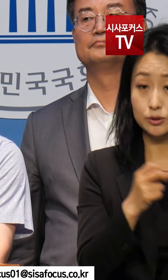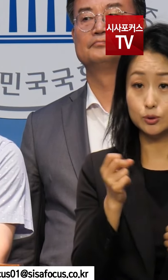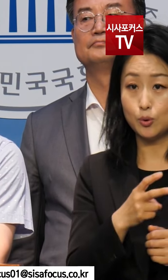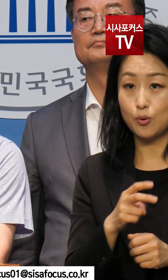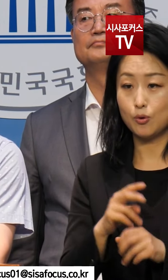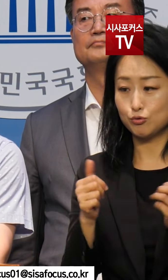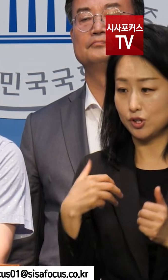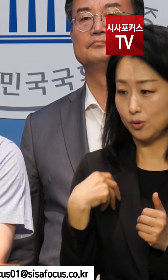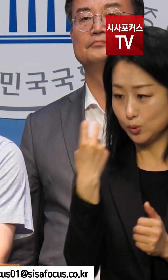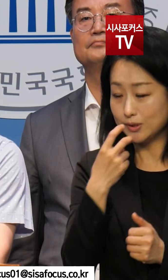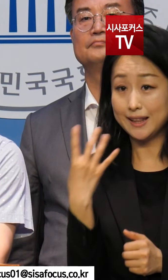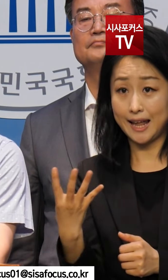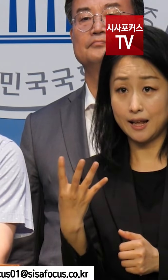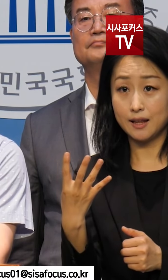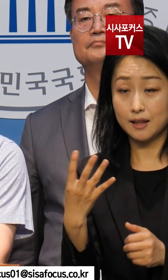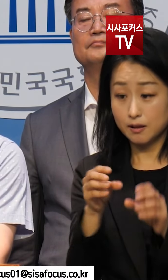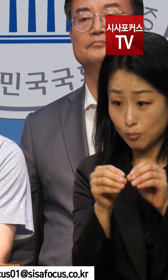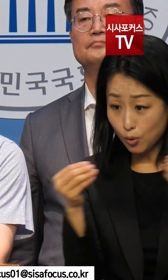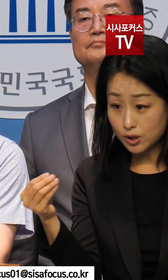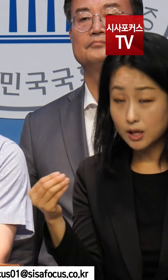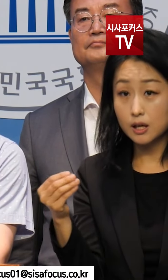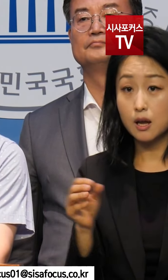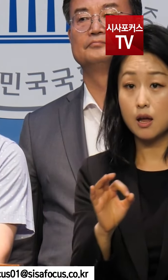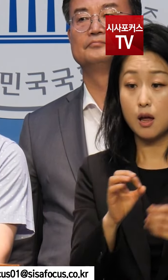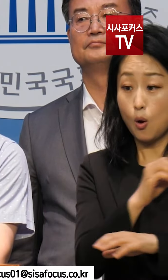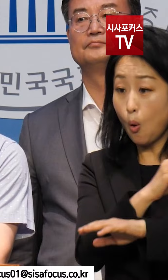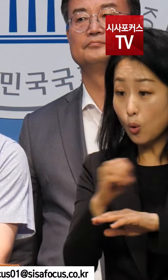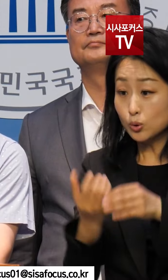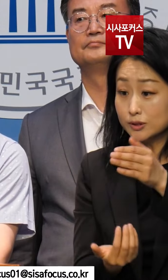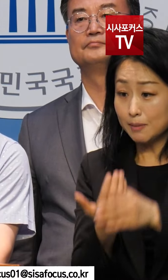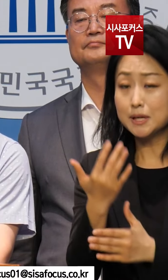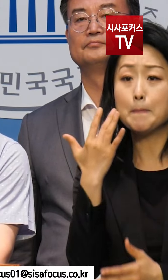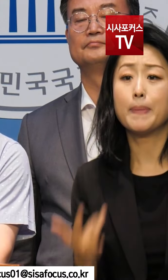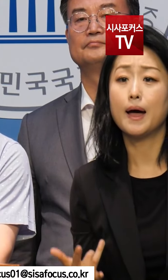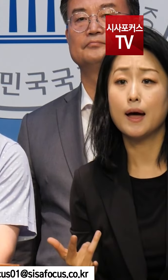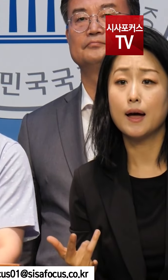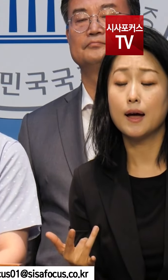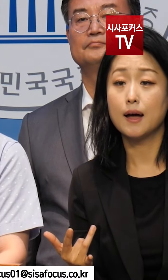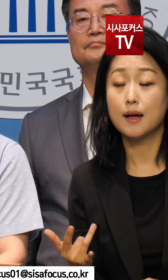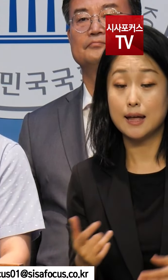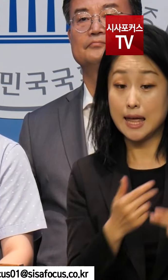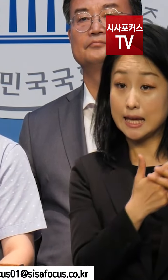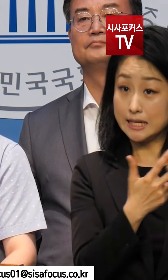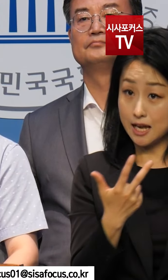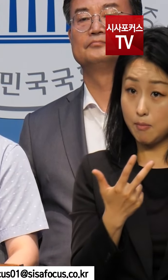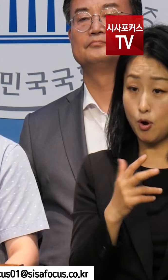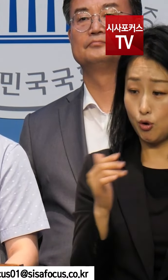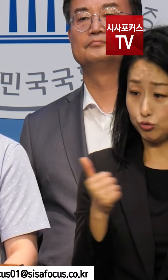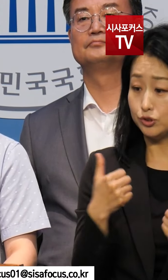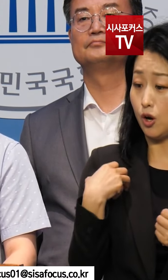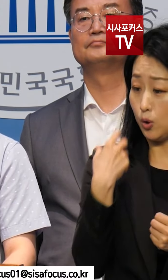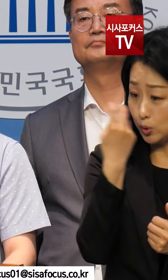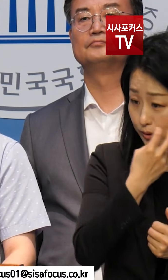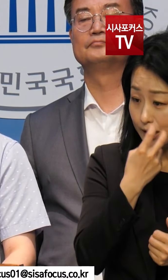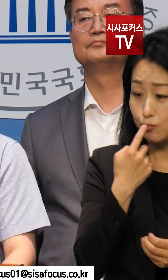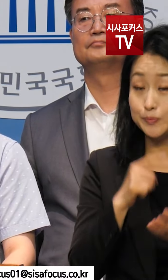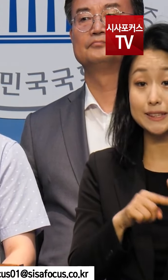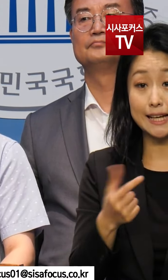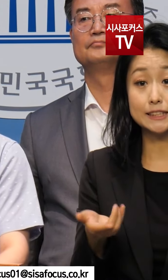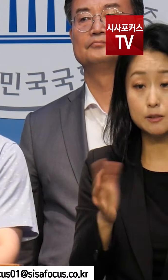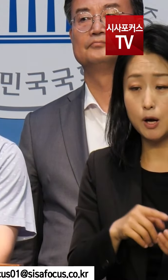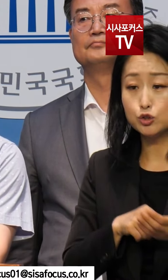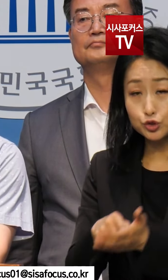참사가 빠져 있습니다. 총선 전 이재명 대표께서 청조를 방문하여 국정조사가 쉽진 않지만 당 차원에서